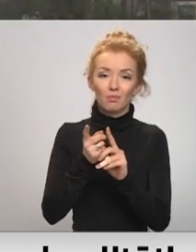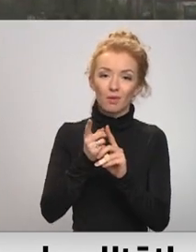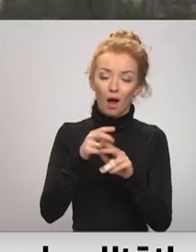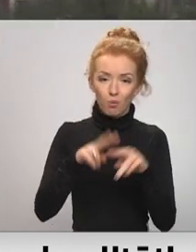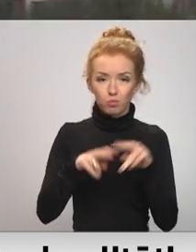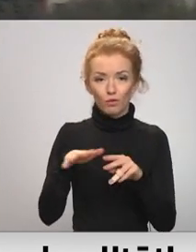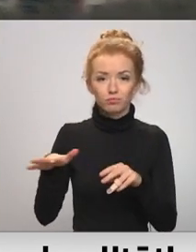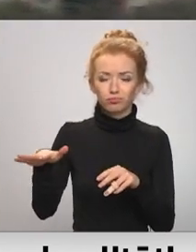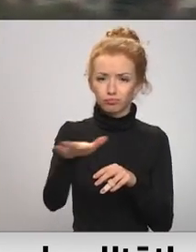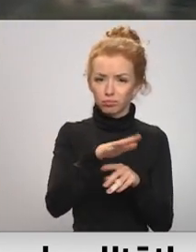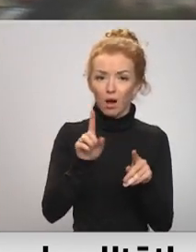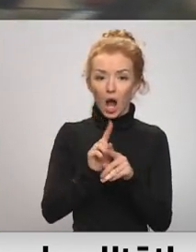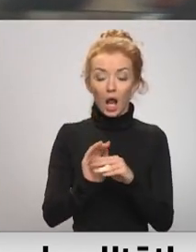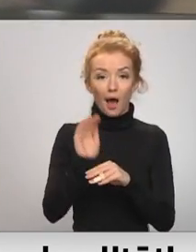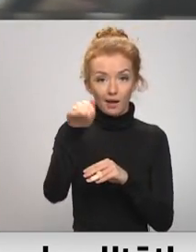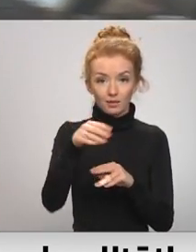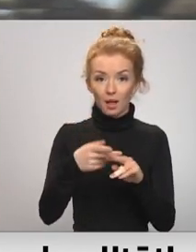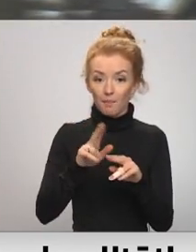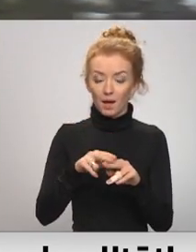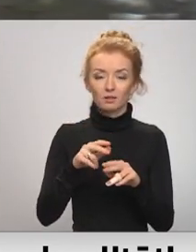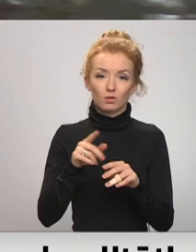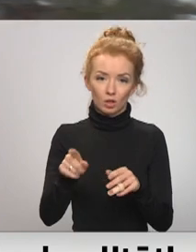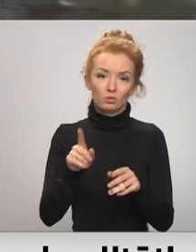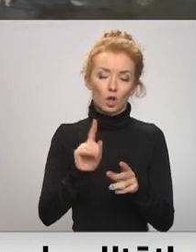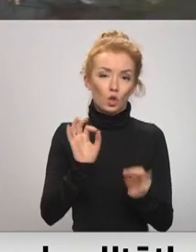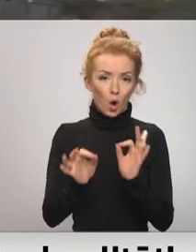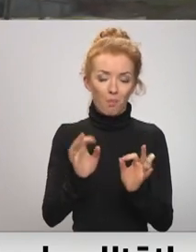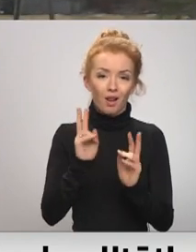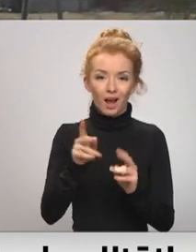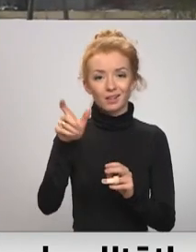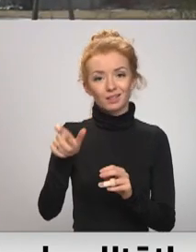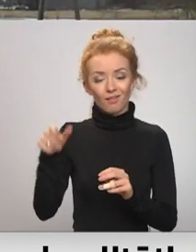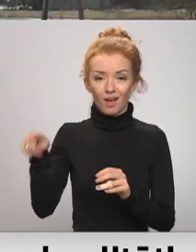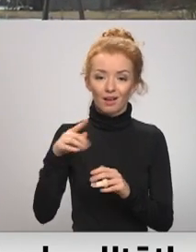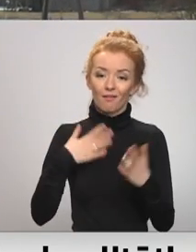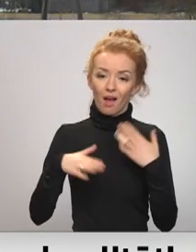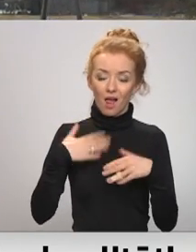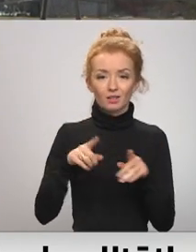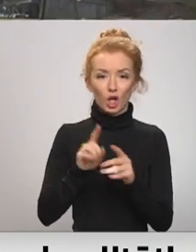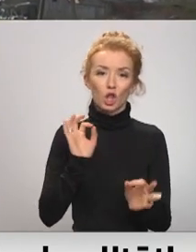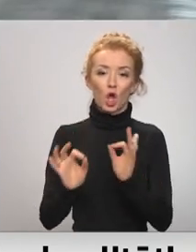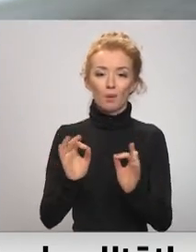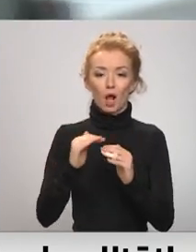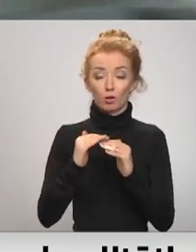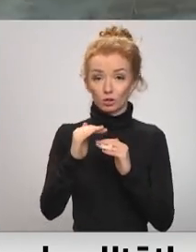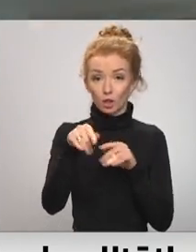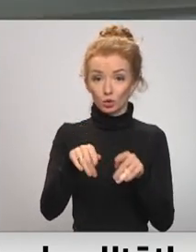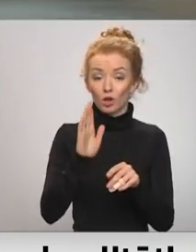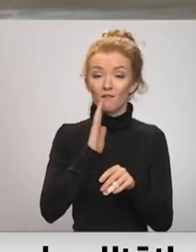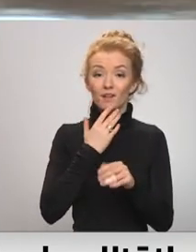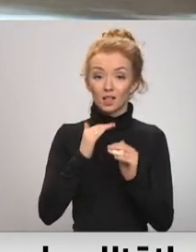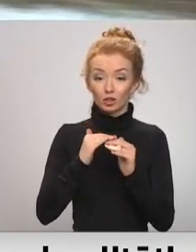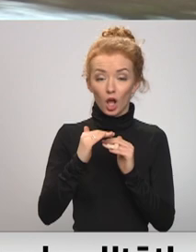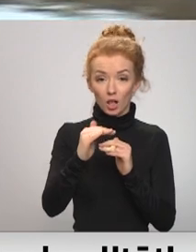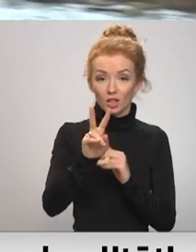apūvi izveidojusies arī aistām. Tāpēc bijis tikai likumsakarīgi, ka iedzīvotāji vēlējušies arī normālu ceļu. Šo vesaru uz ceļa